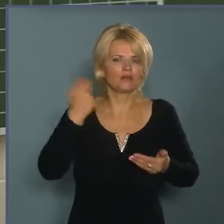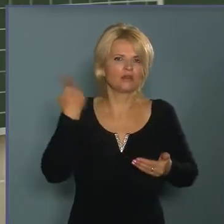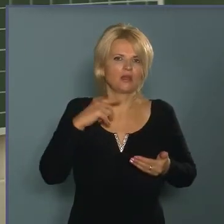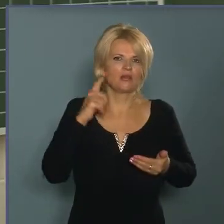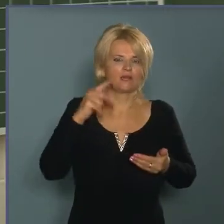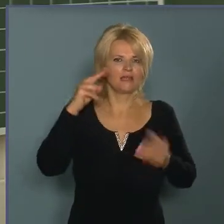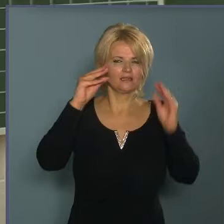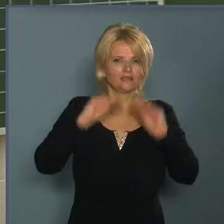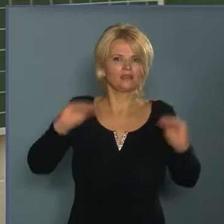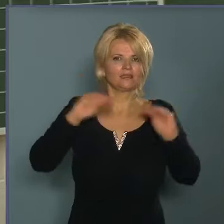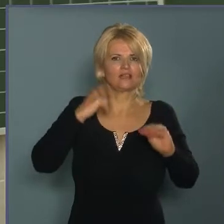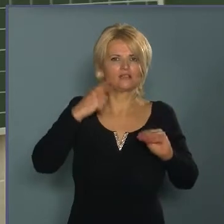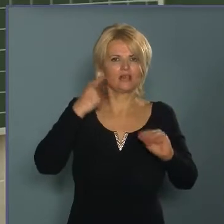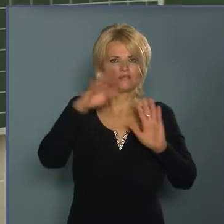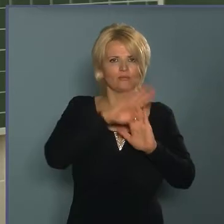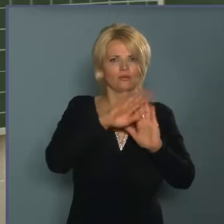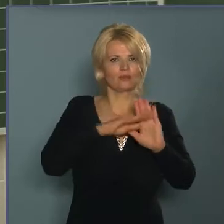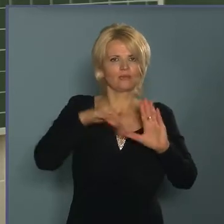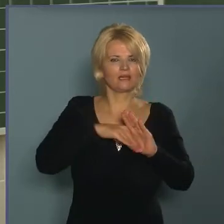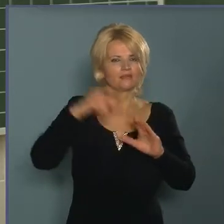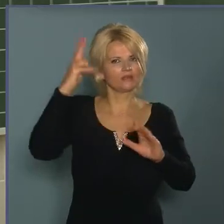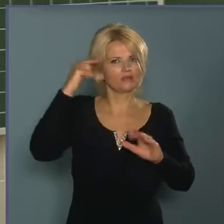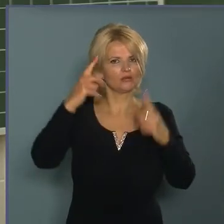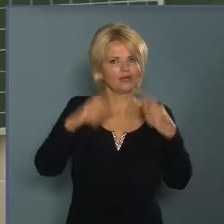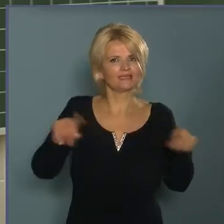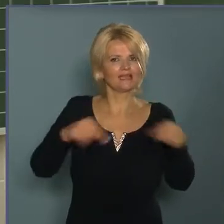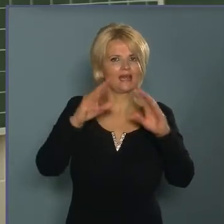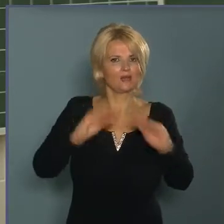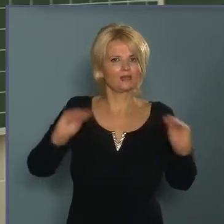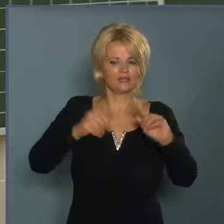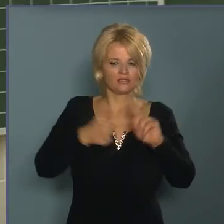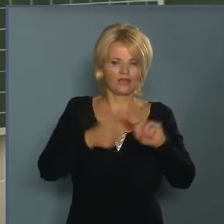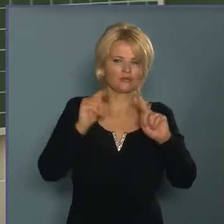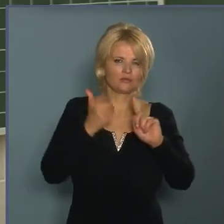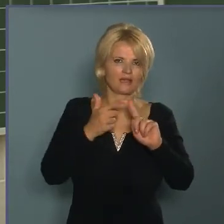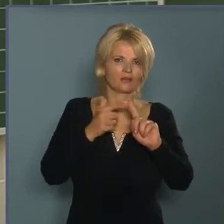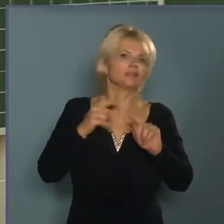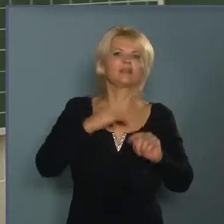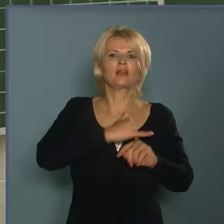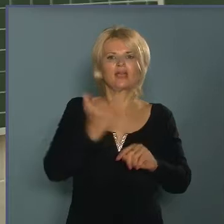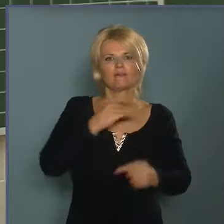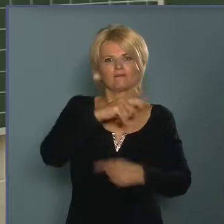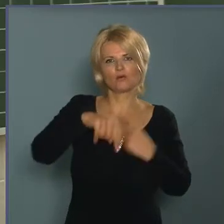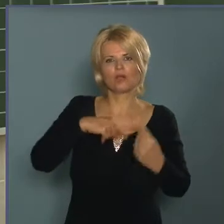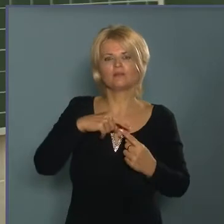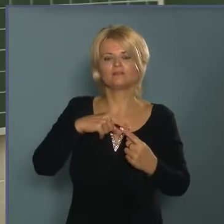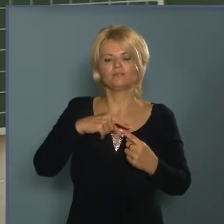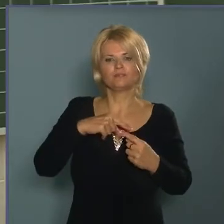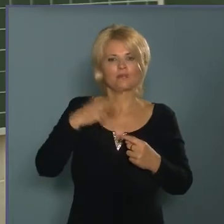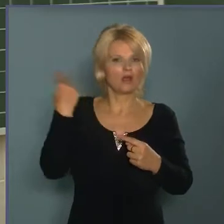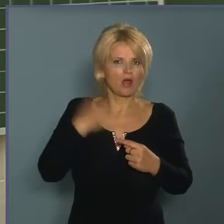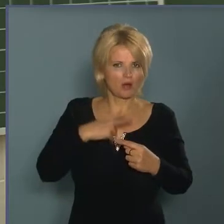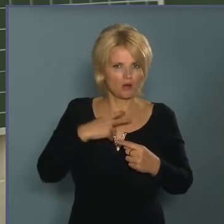Kéttanítási Nyelvű Programban résztvevő tanulók esetén az énekoktatás első és második évfolyamon angol